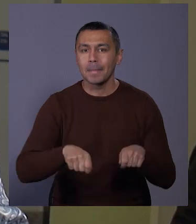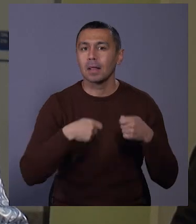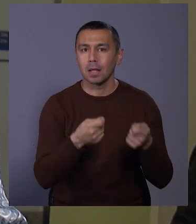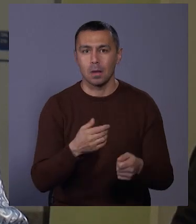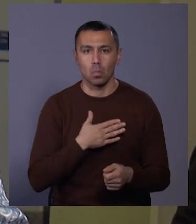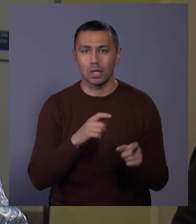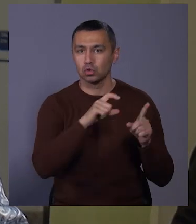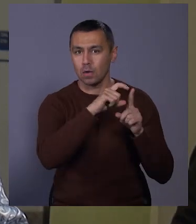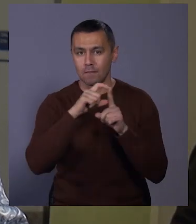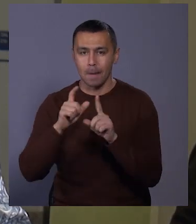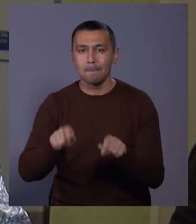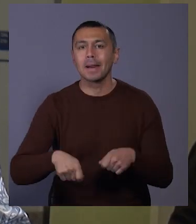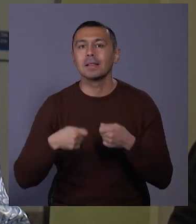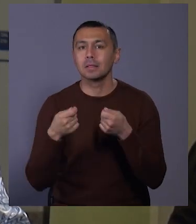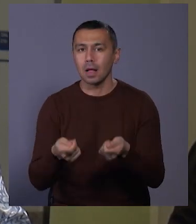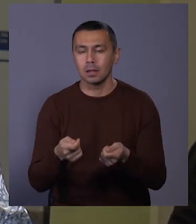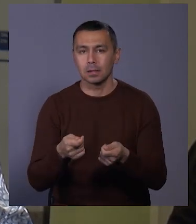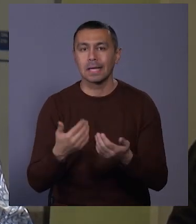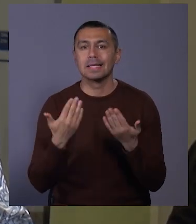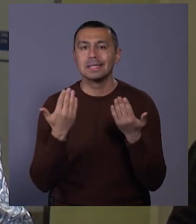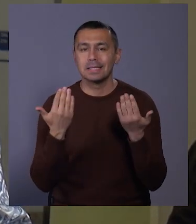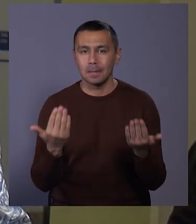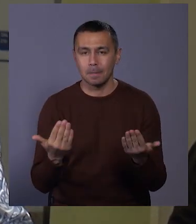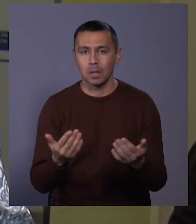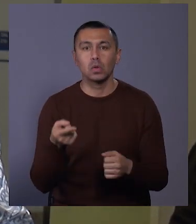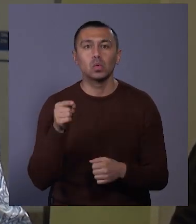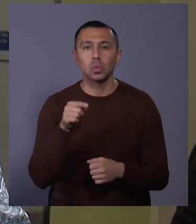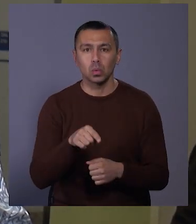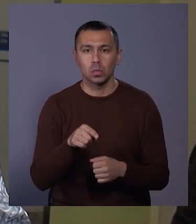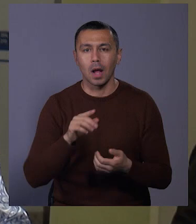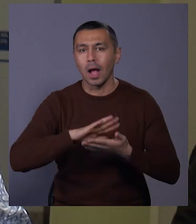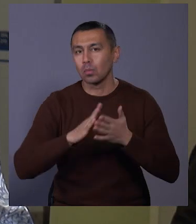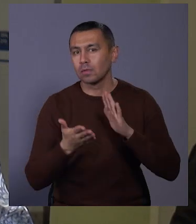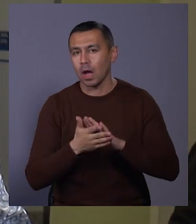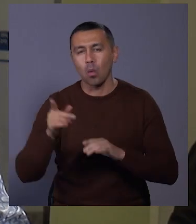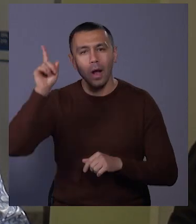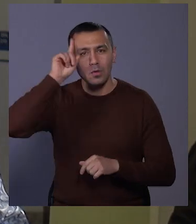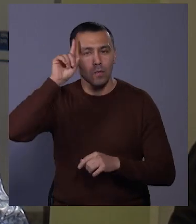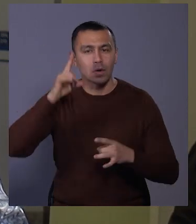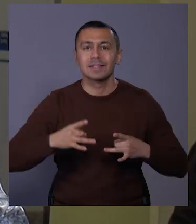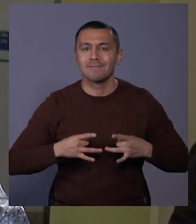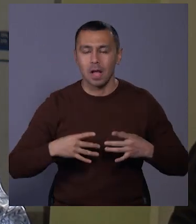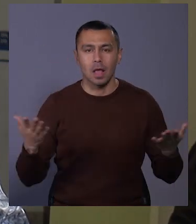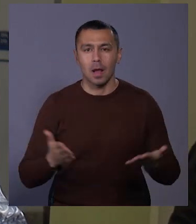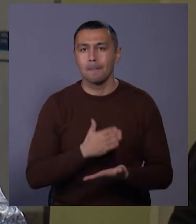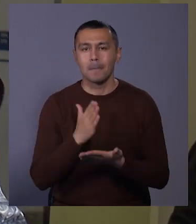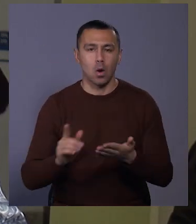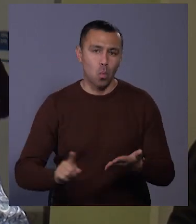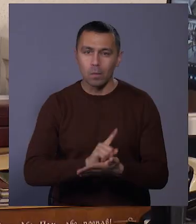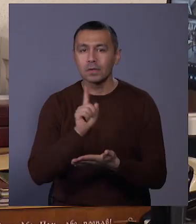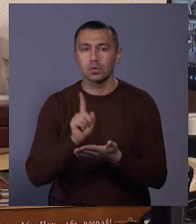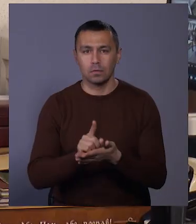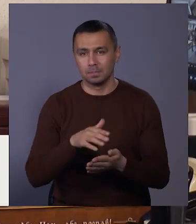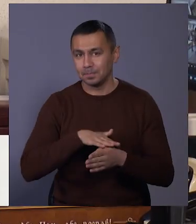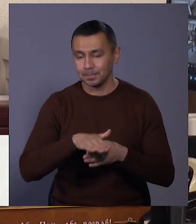мої слова, передали їм ту атмосферу казкового свята, яка має обов'язково